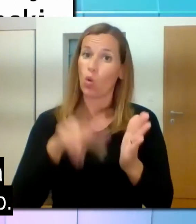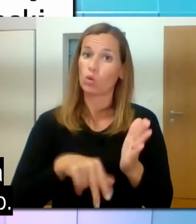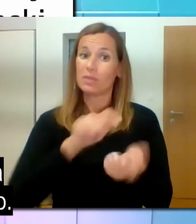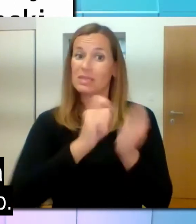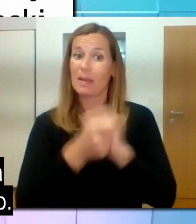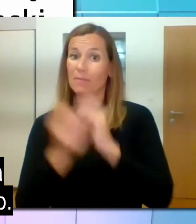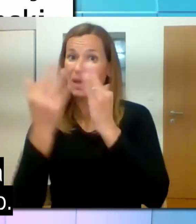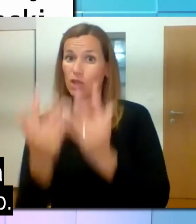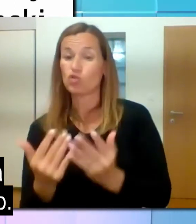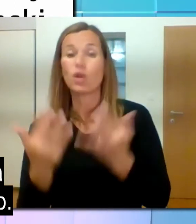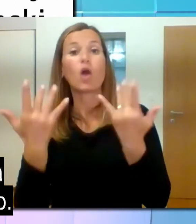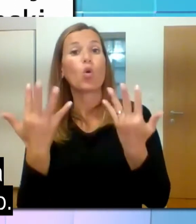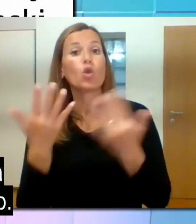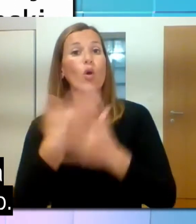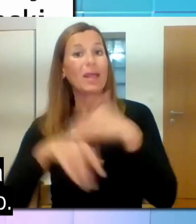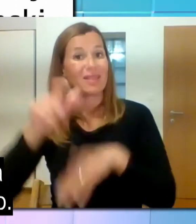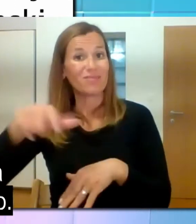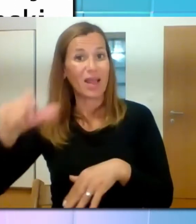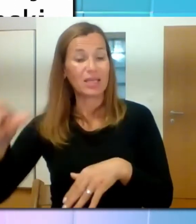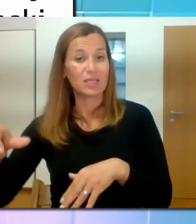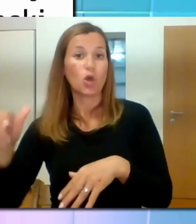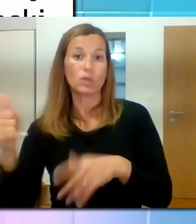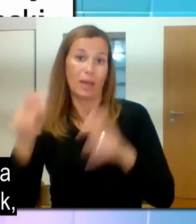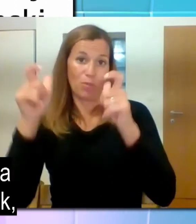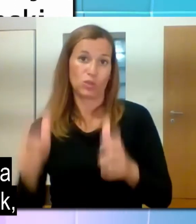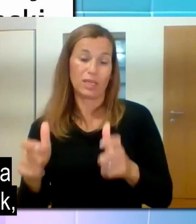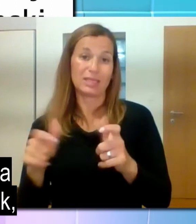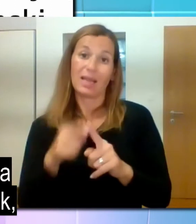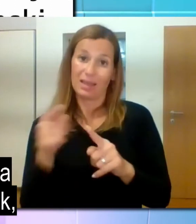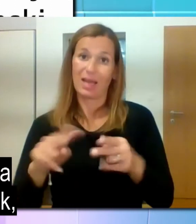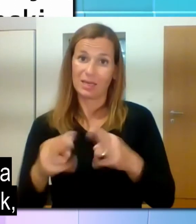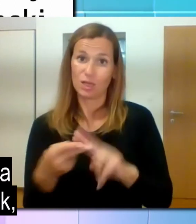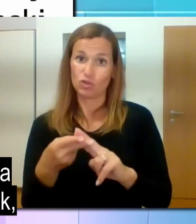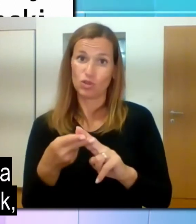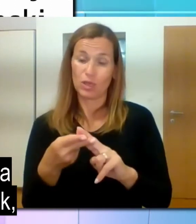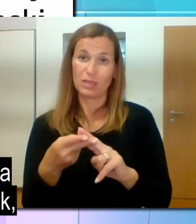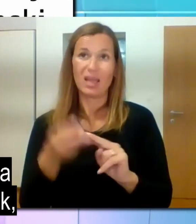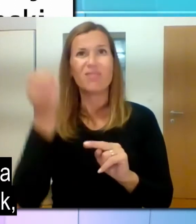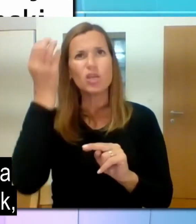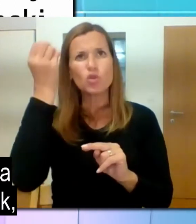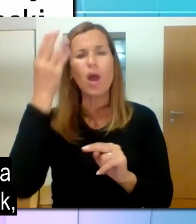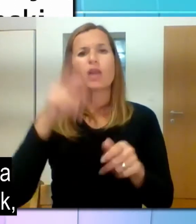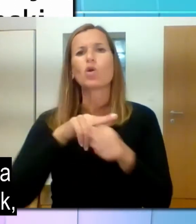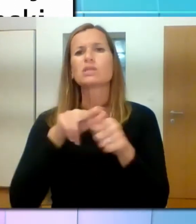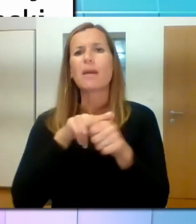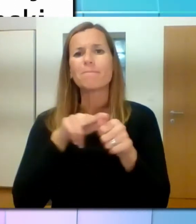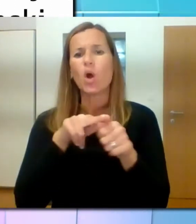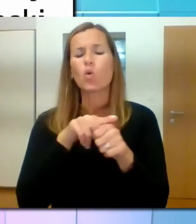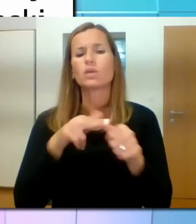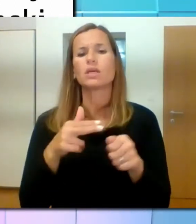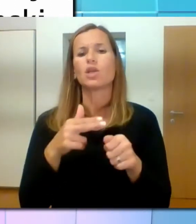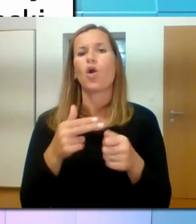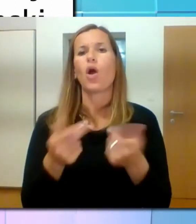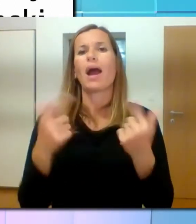zapolnilo ali pa svoje obveznosti spolnilo. V manjkajočem delu je potreben pa plačati